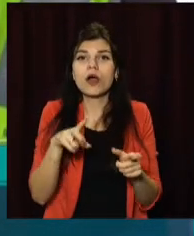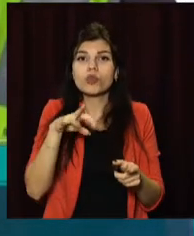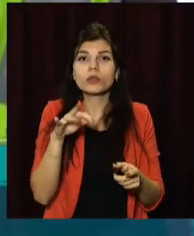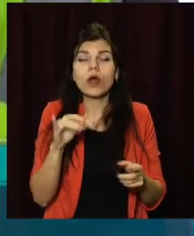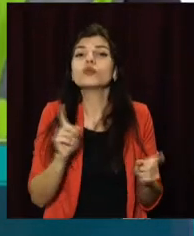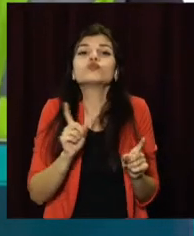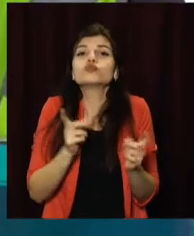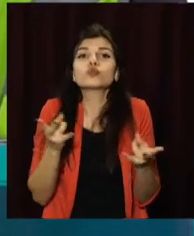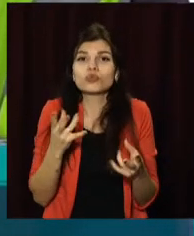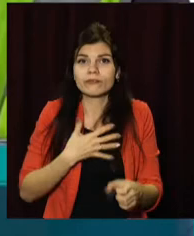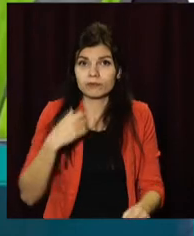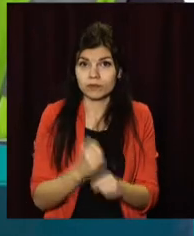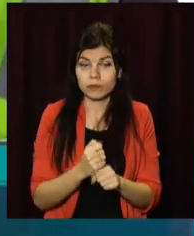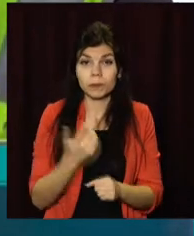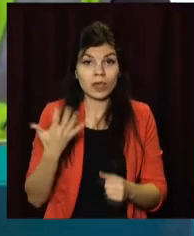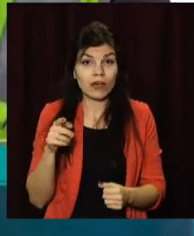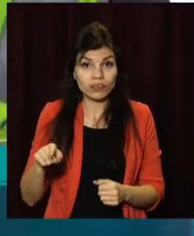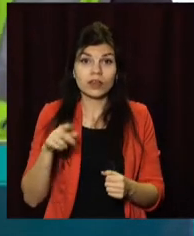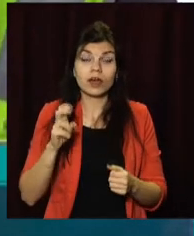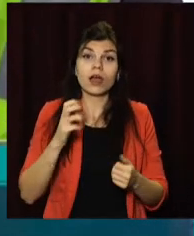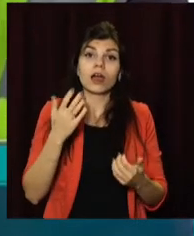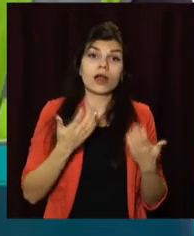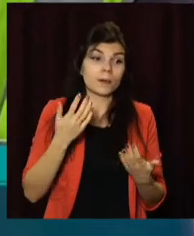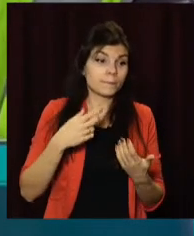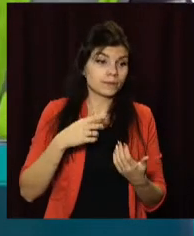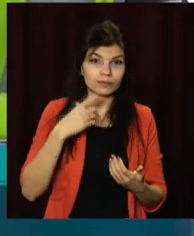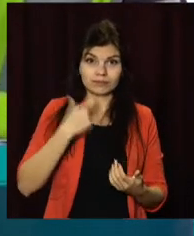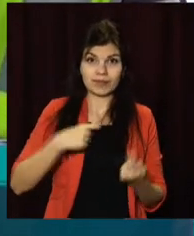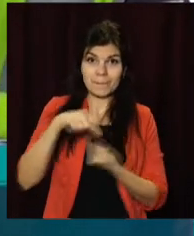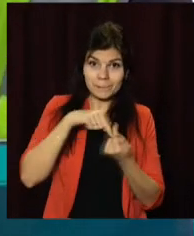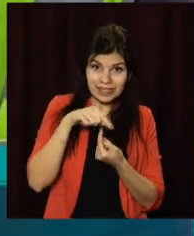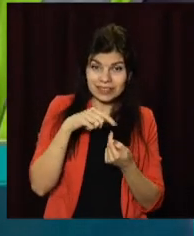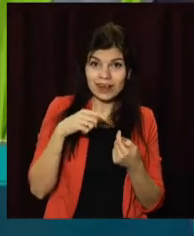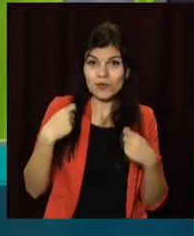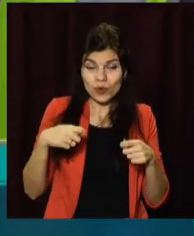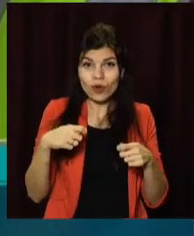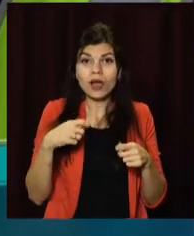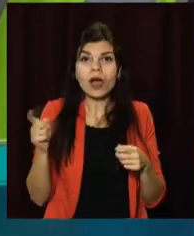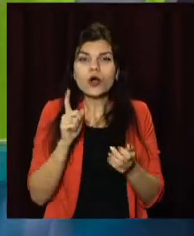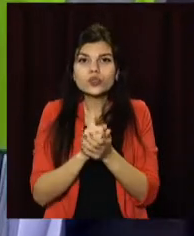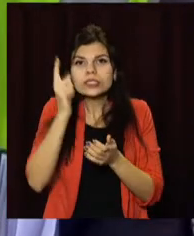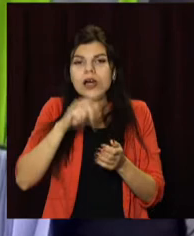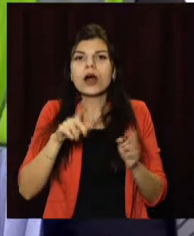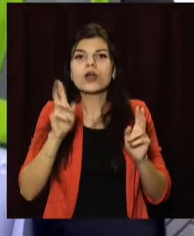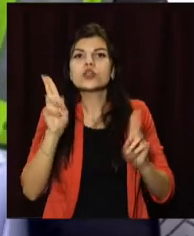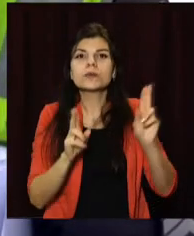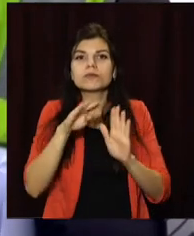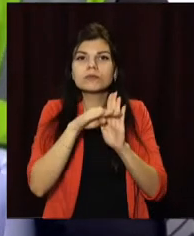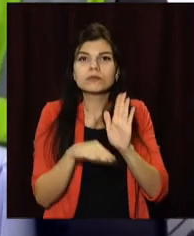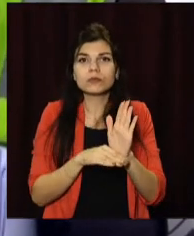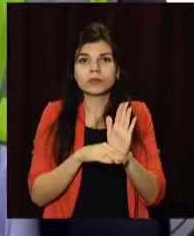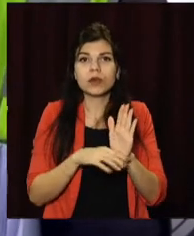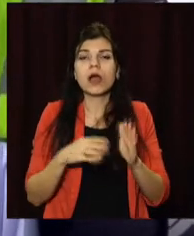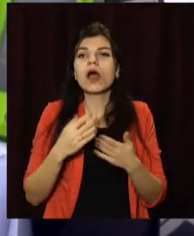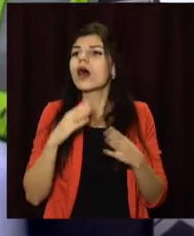дотримуватись. Якщо вони підприємці, вони не завжди знають ті норми, які повинні. Загалом люди часто передають з уст в уста